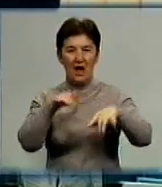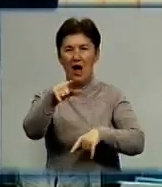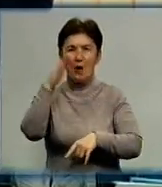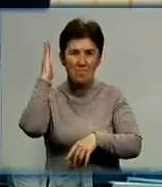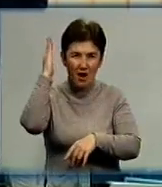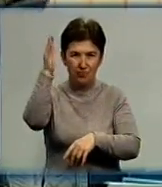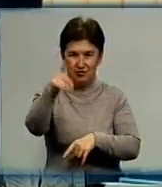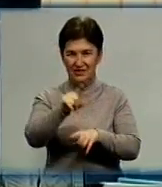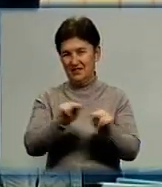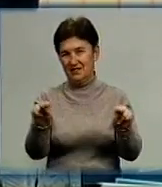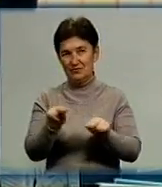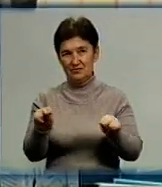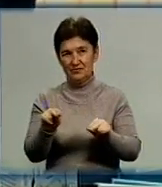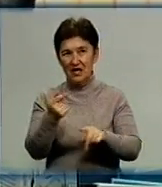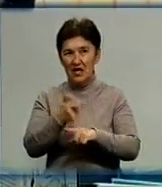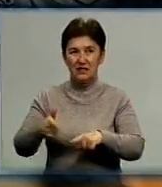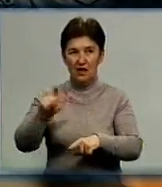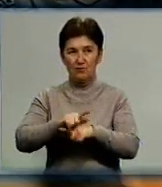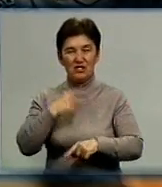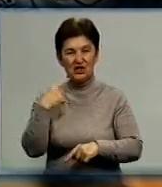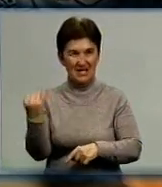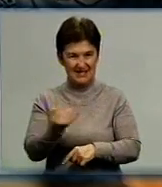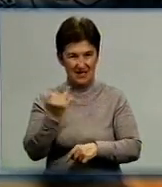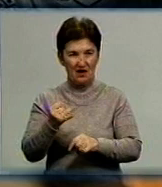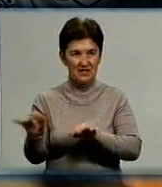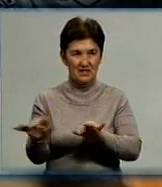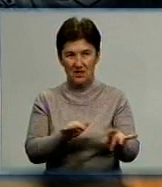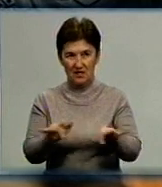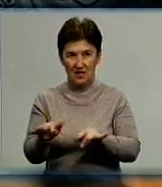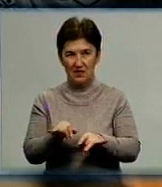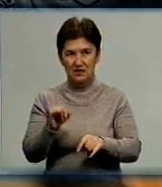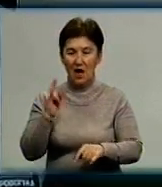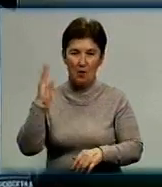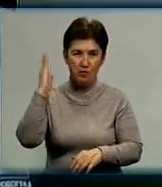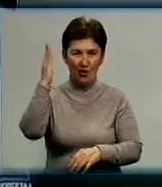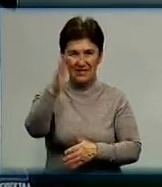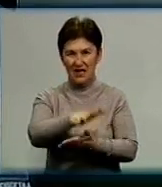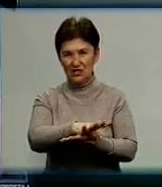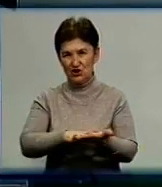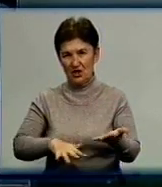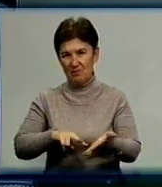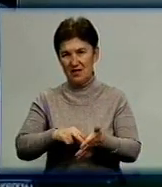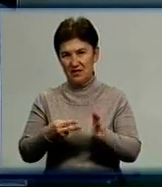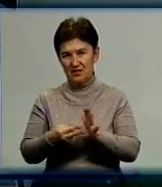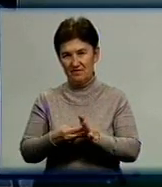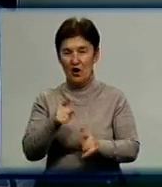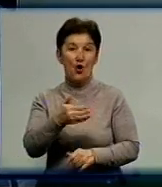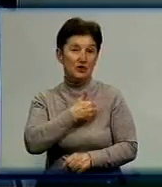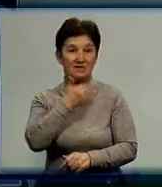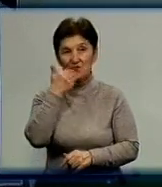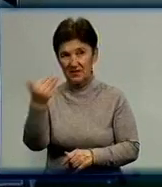філологів та видавців. Найбільше студентів цікавить професійна діяльність письменниці та подальші плани. Я хотів би спитати, перш за все, як